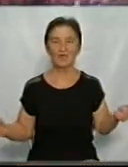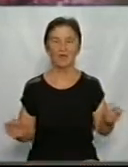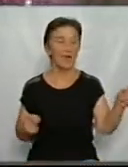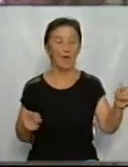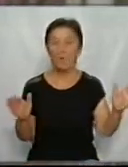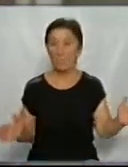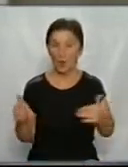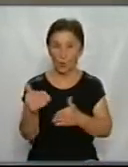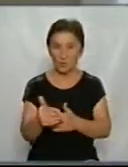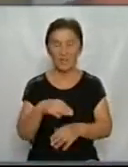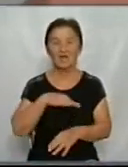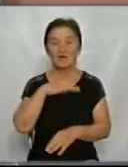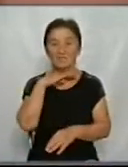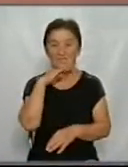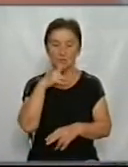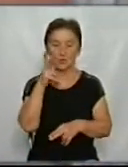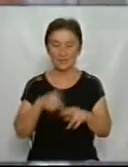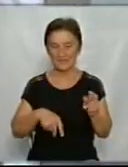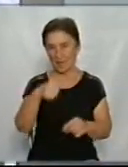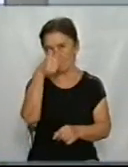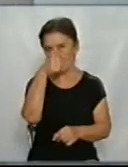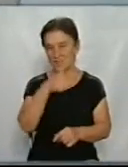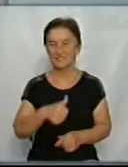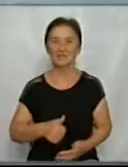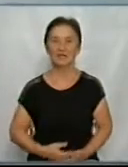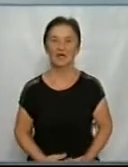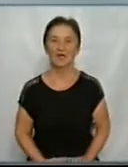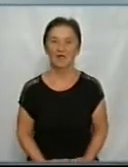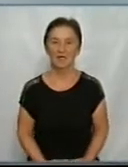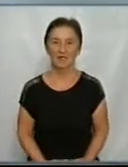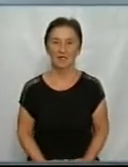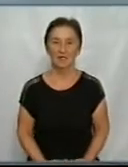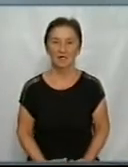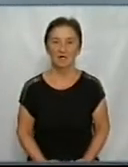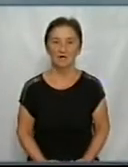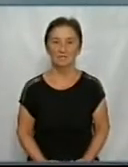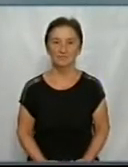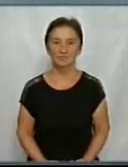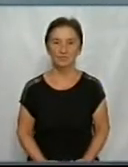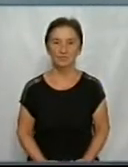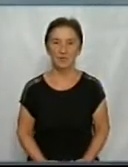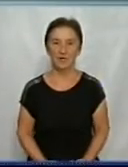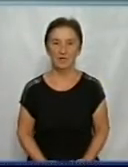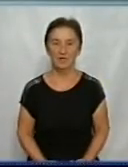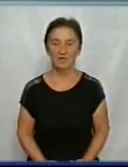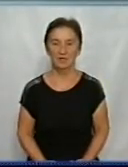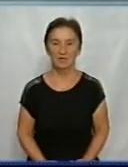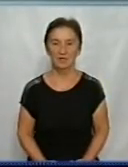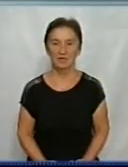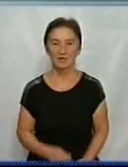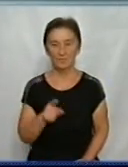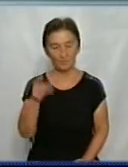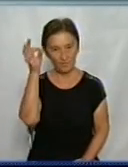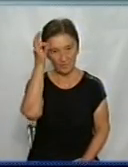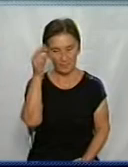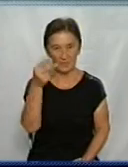є нині в області, вистачить до кінця місяця. Олександра Ільченко, Олександр Донцов. Новини на Суспільному. Кропивницький. Нагадаю,